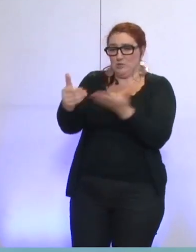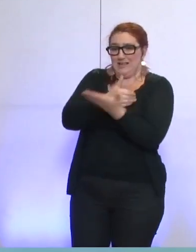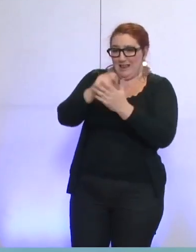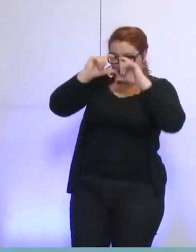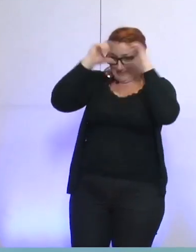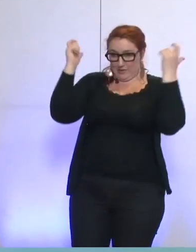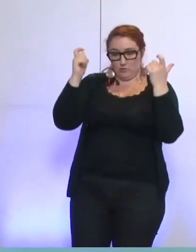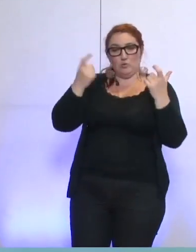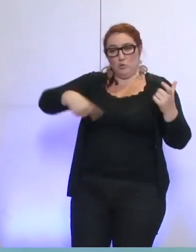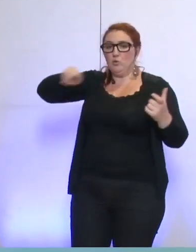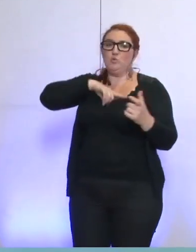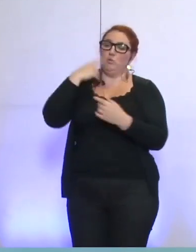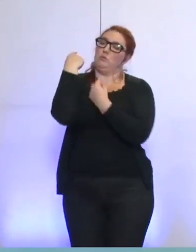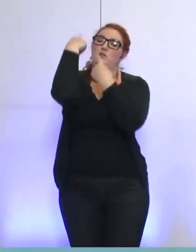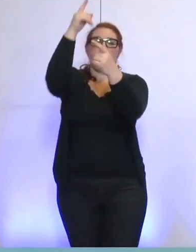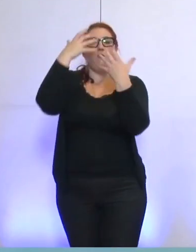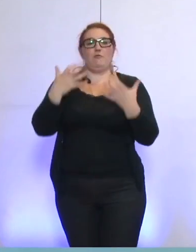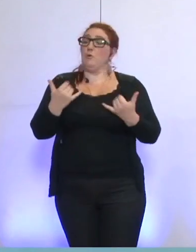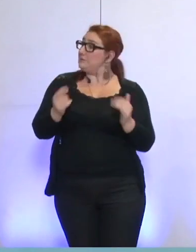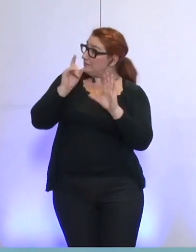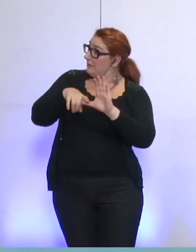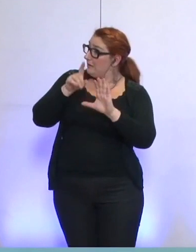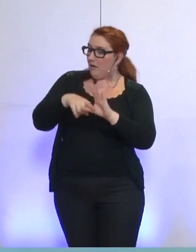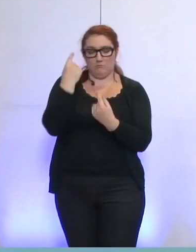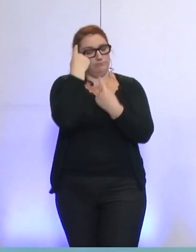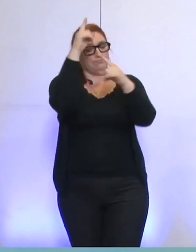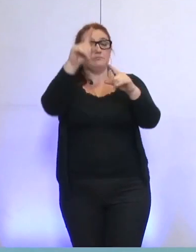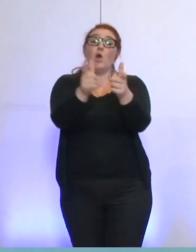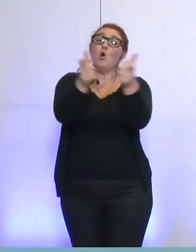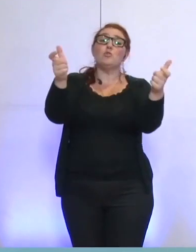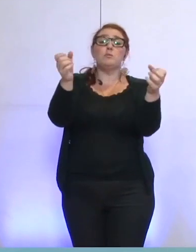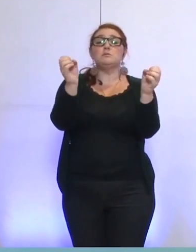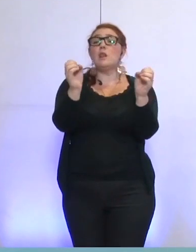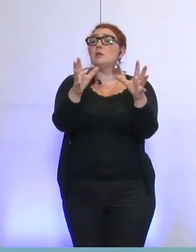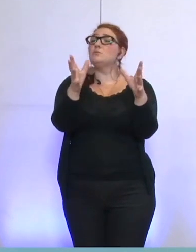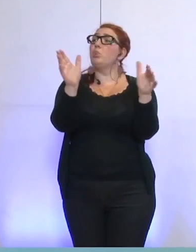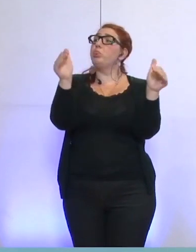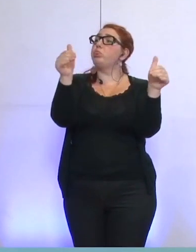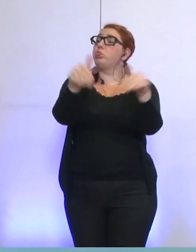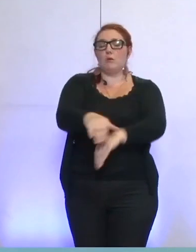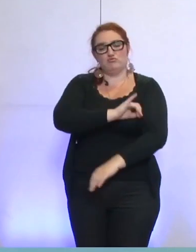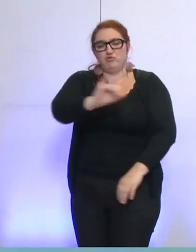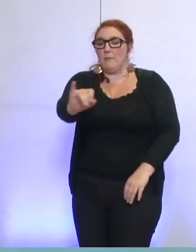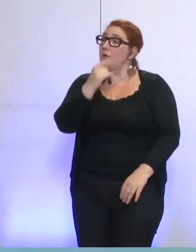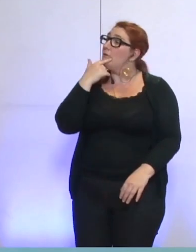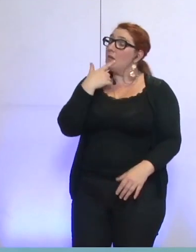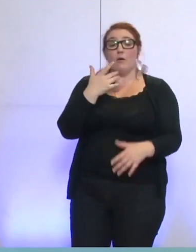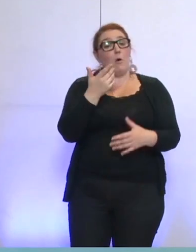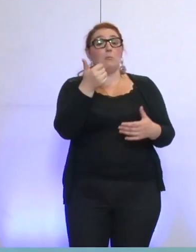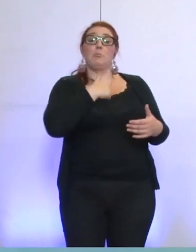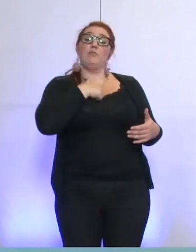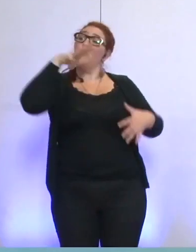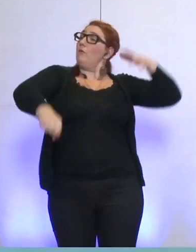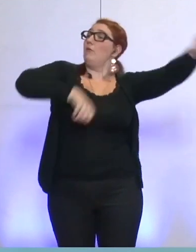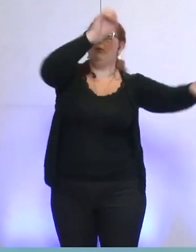bataille des organisations syndicales ici présentes. Nous ne laisserons pas mourir nos entreprises en laissant le soin au secteur privé de s'approprier le bien